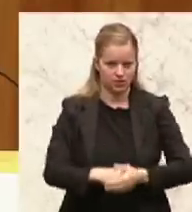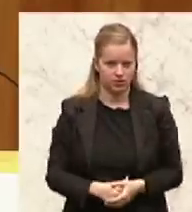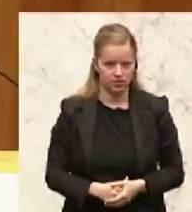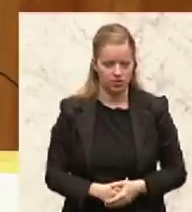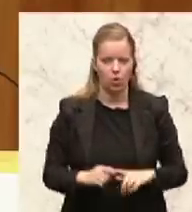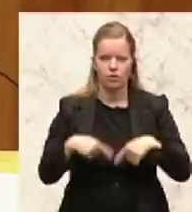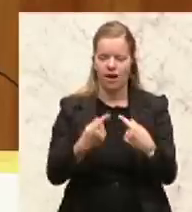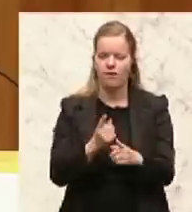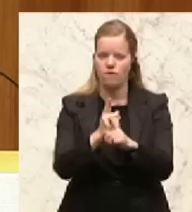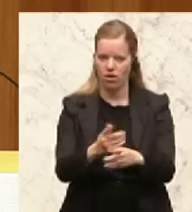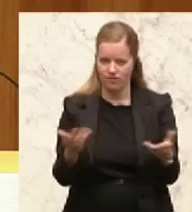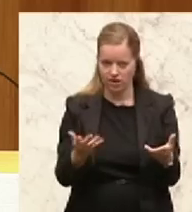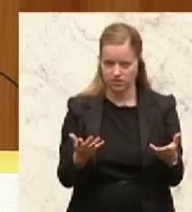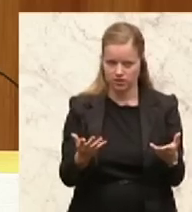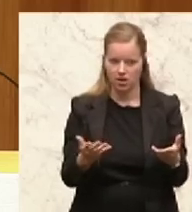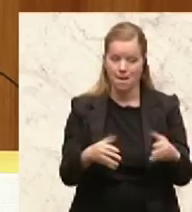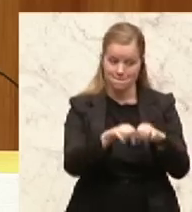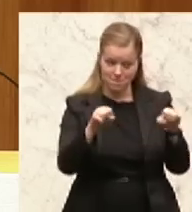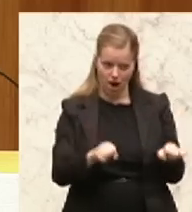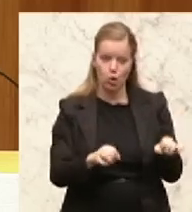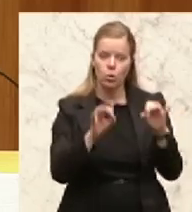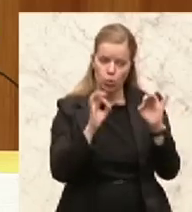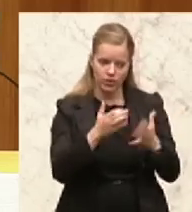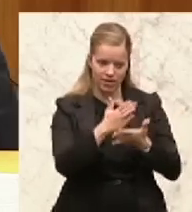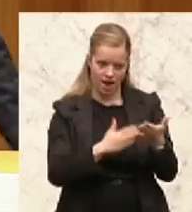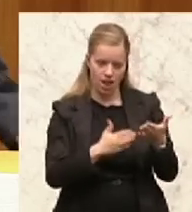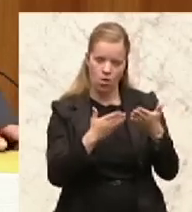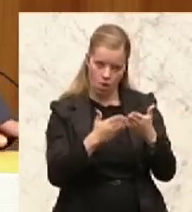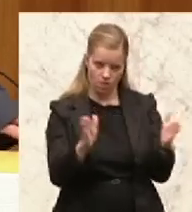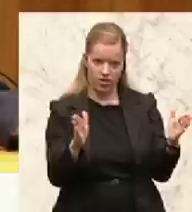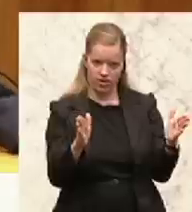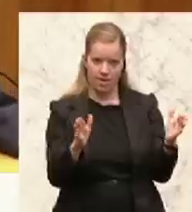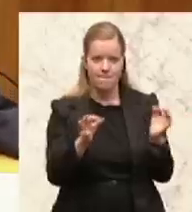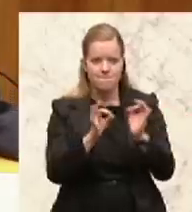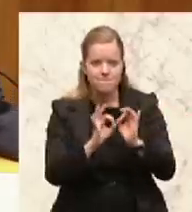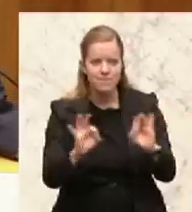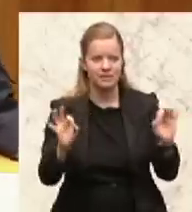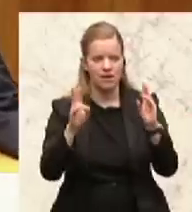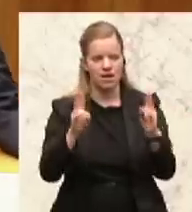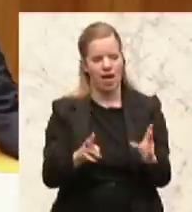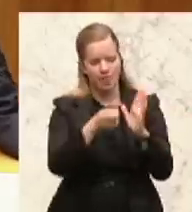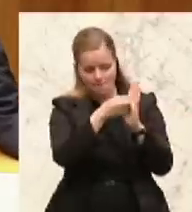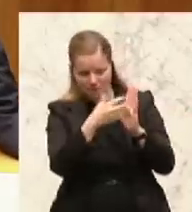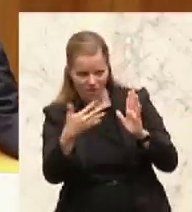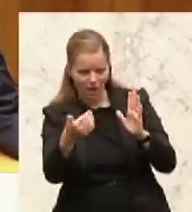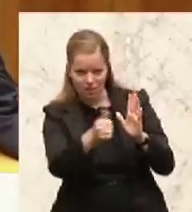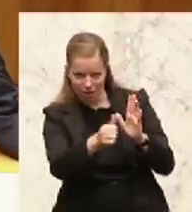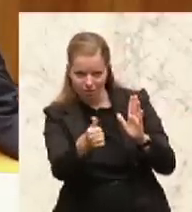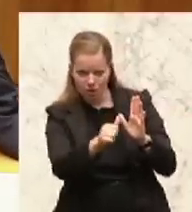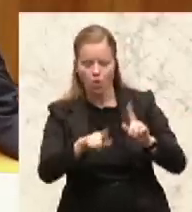Teile der Bank offengelegt werden und dass die besser bewertet werden können und besser am Markt, so sich der